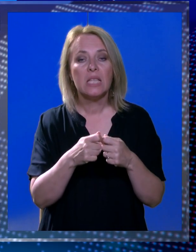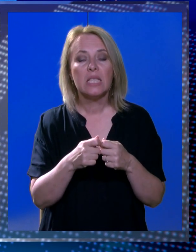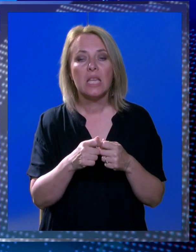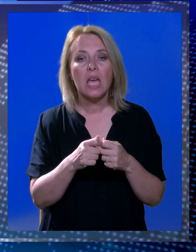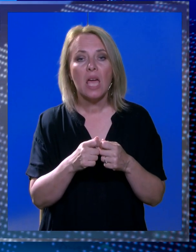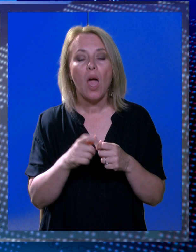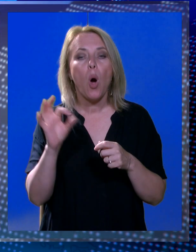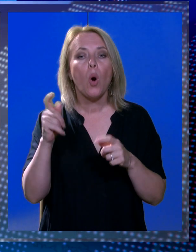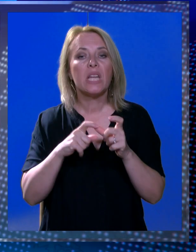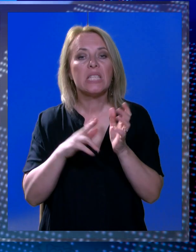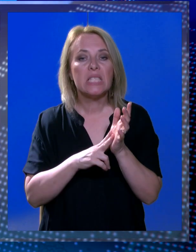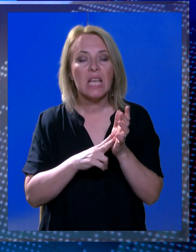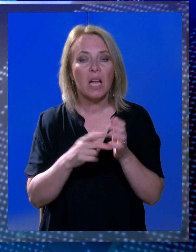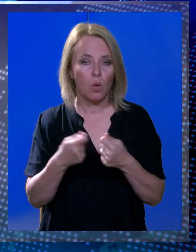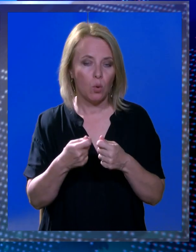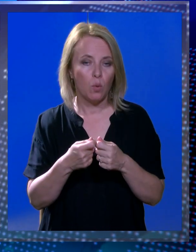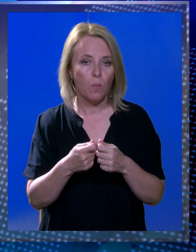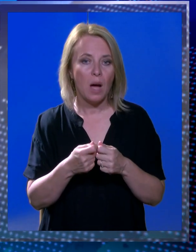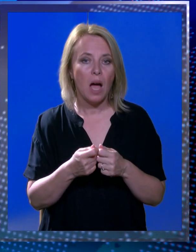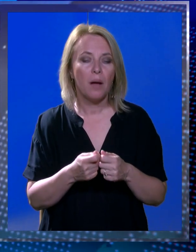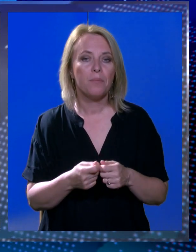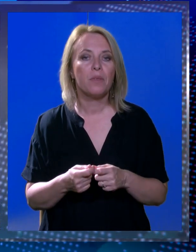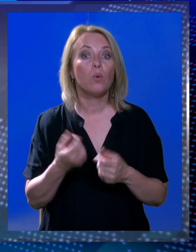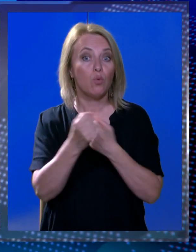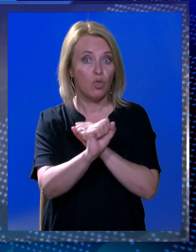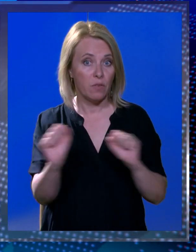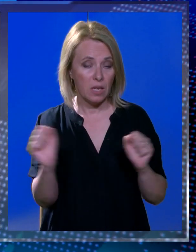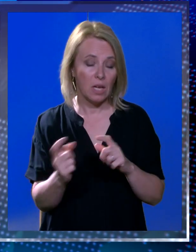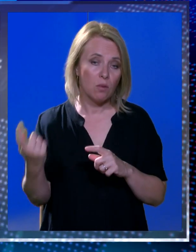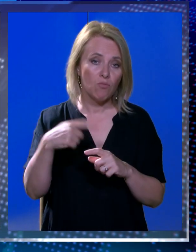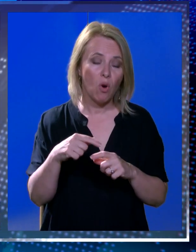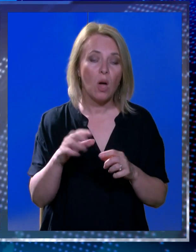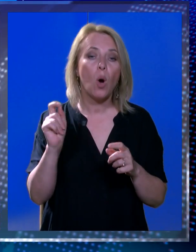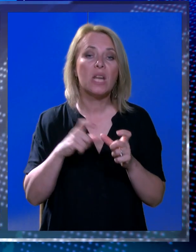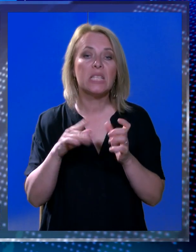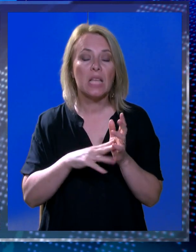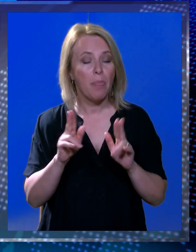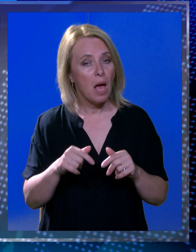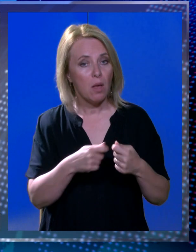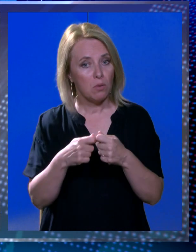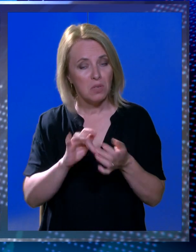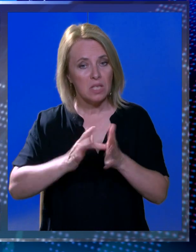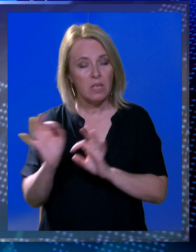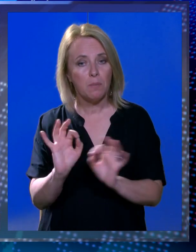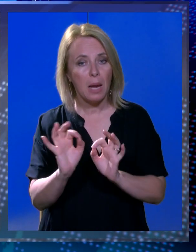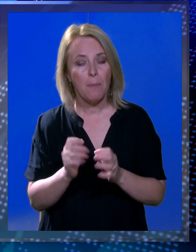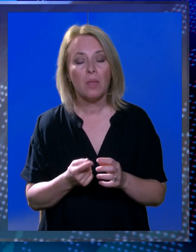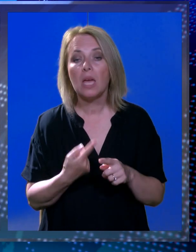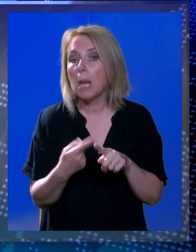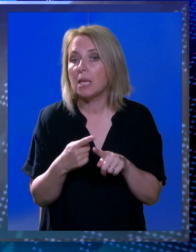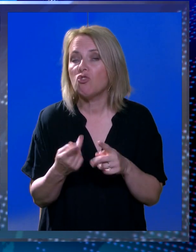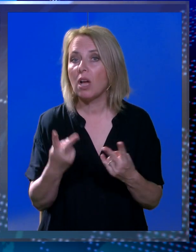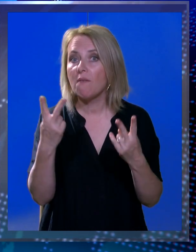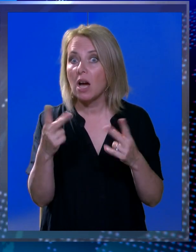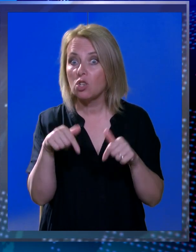malih jedriličara koji će već tijekom četvrtka doći u Orsanovu bazu. Je li organizacijski sve spremno